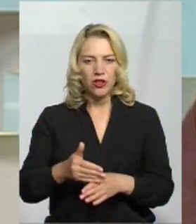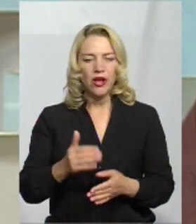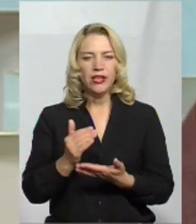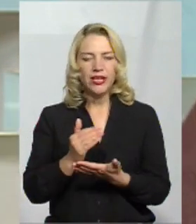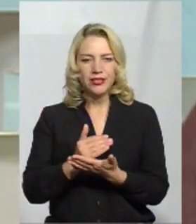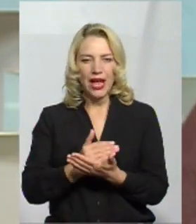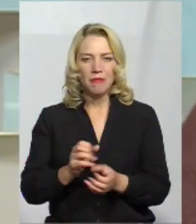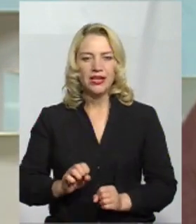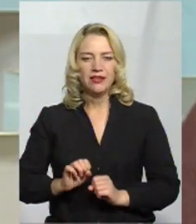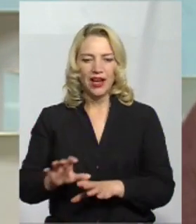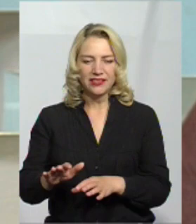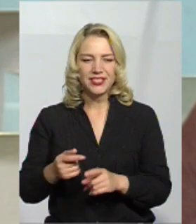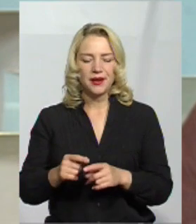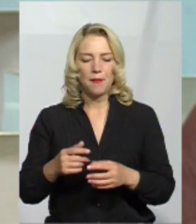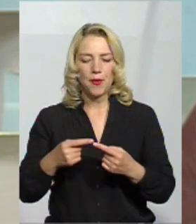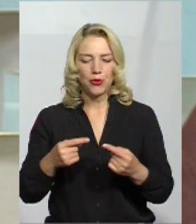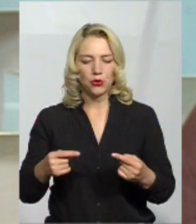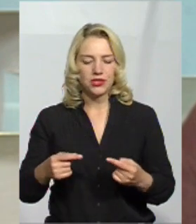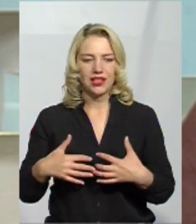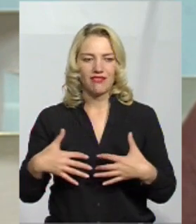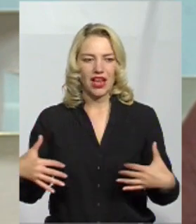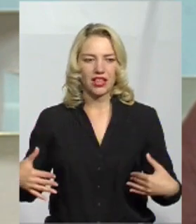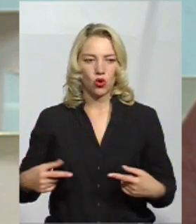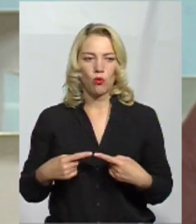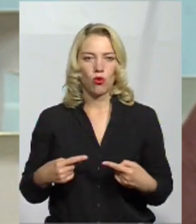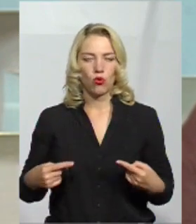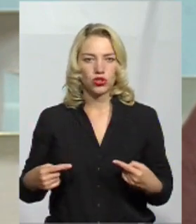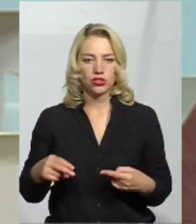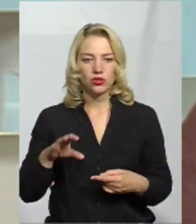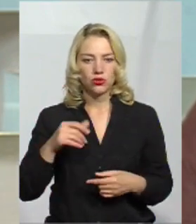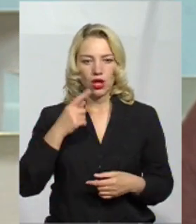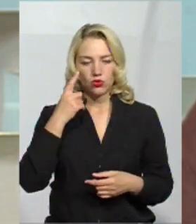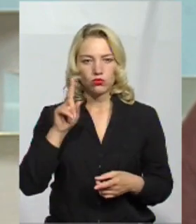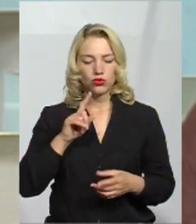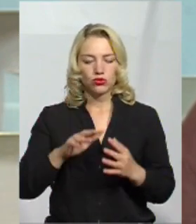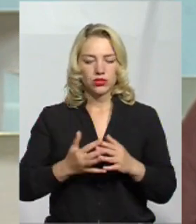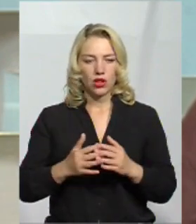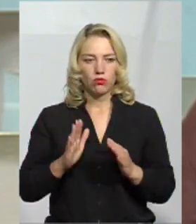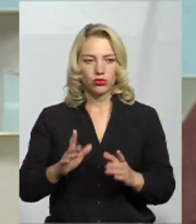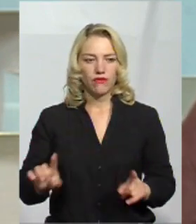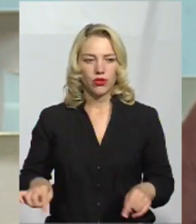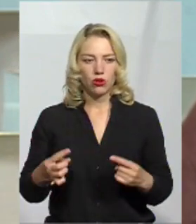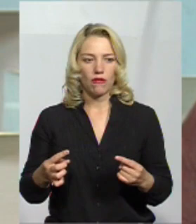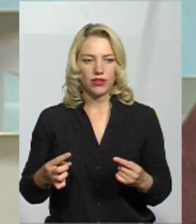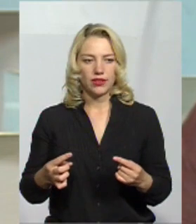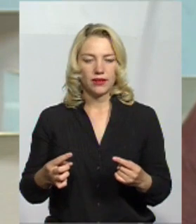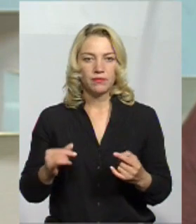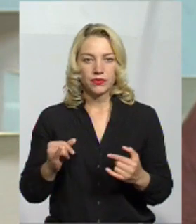у здачі продукції тваринного походження, я думаю, що село буде відновлене і